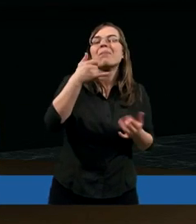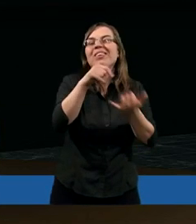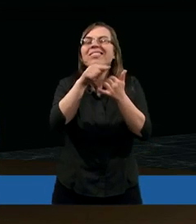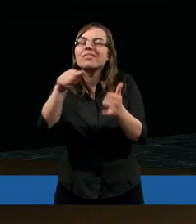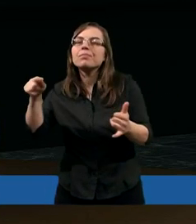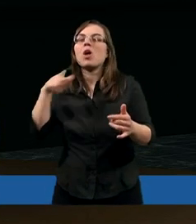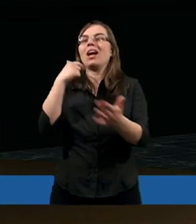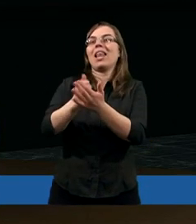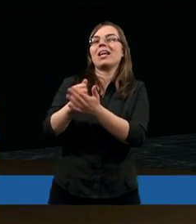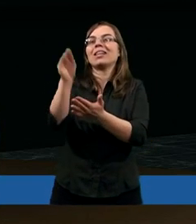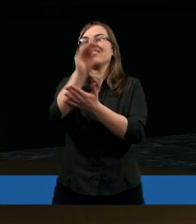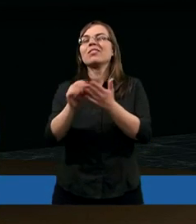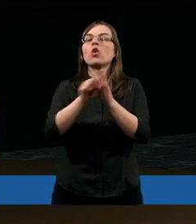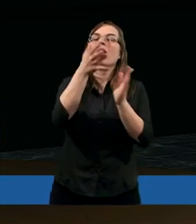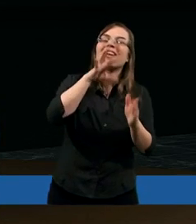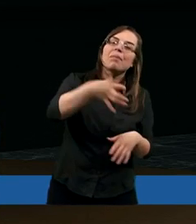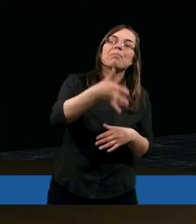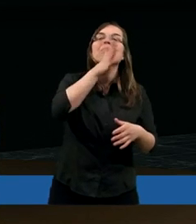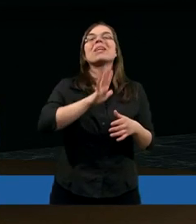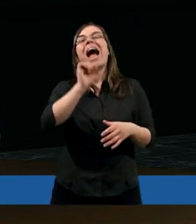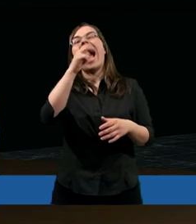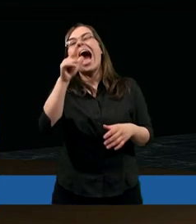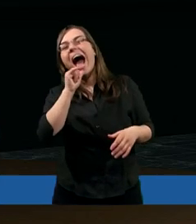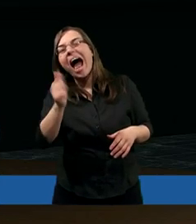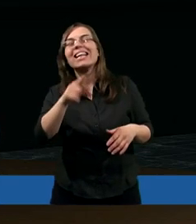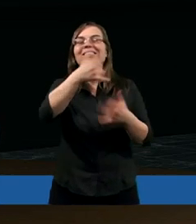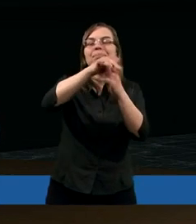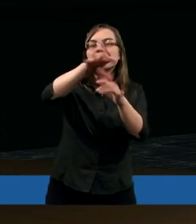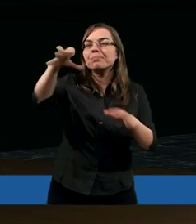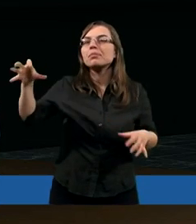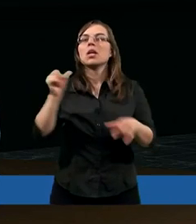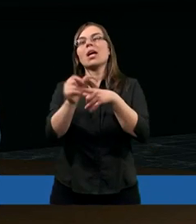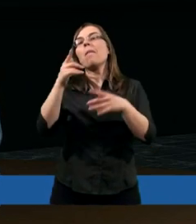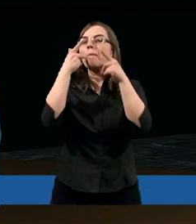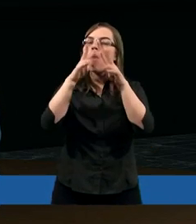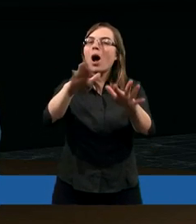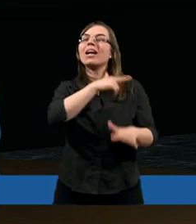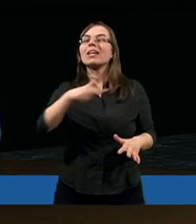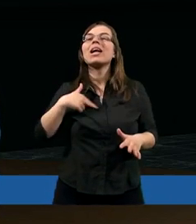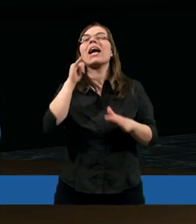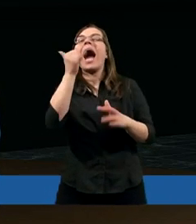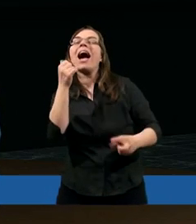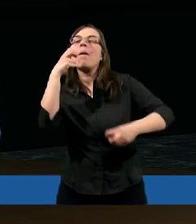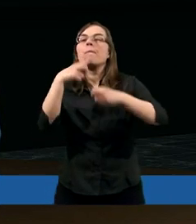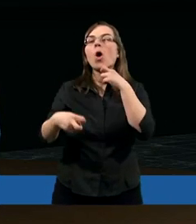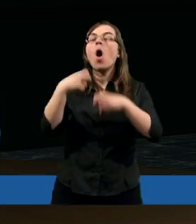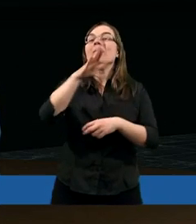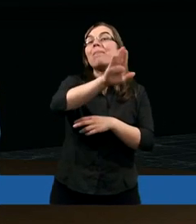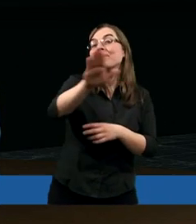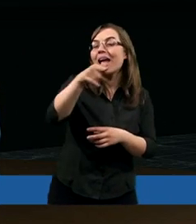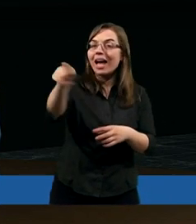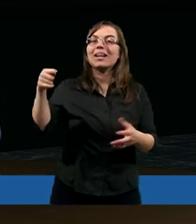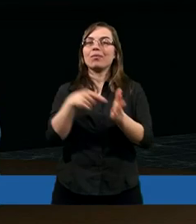czytamy o tych listach do zboru Mniejszej Azji i tak naprawdę pokazują nam, jaki problem mieli,